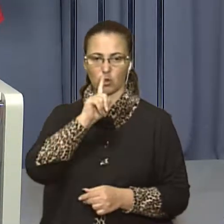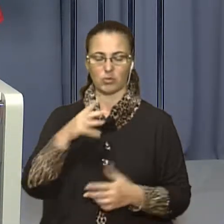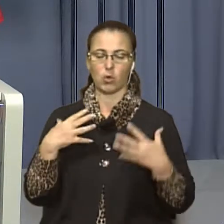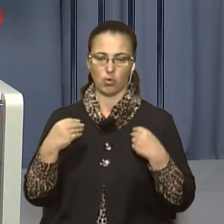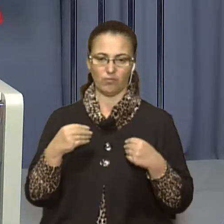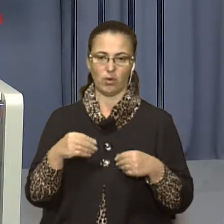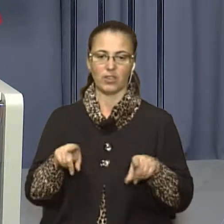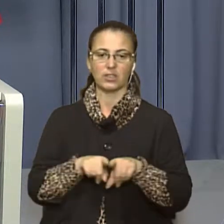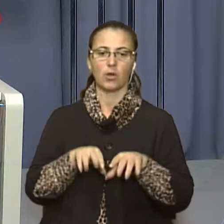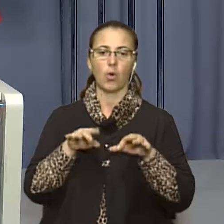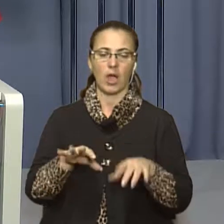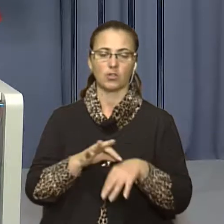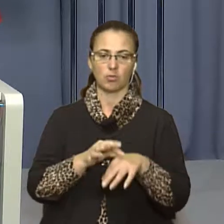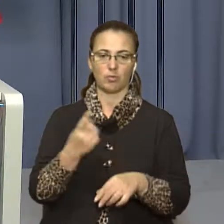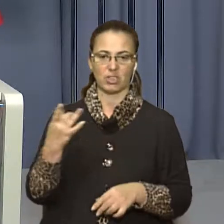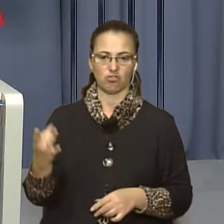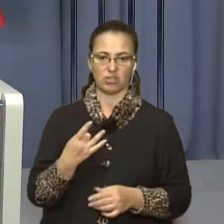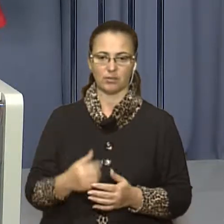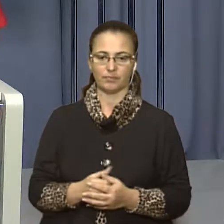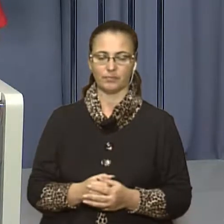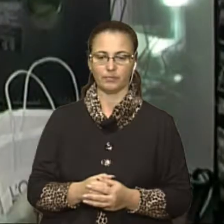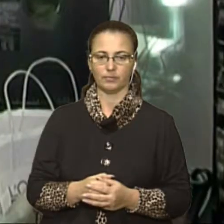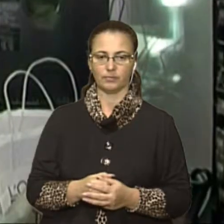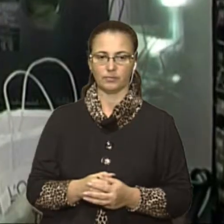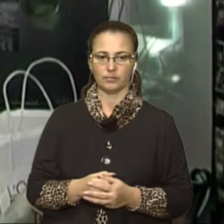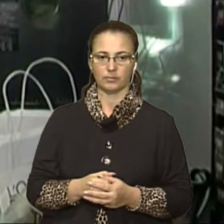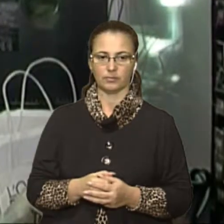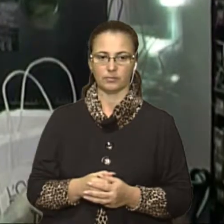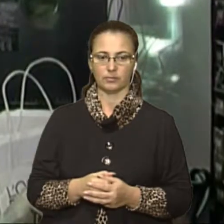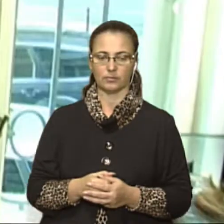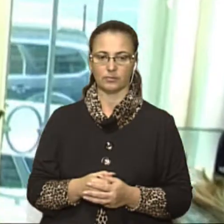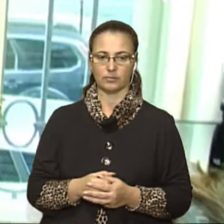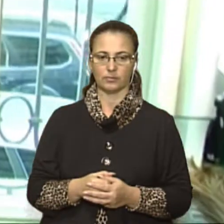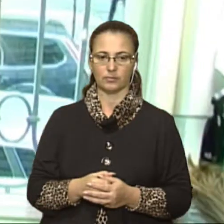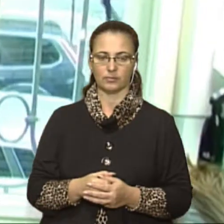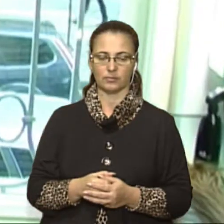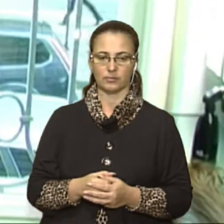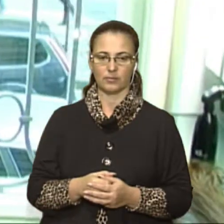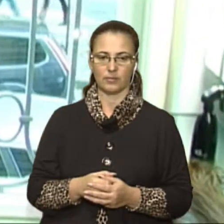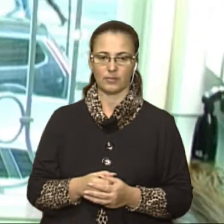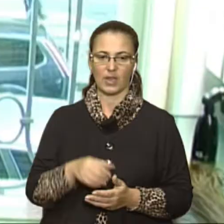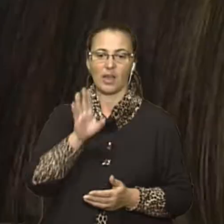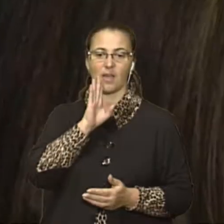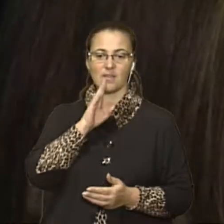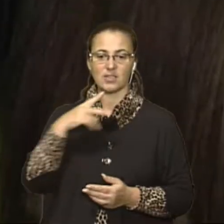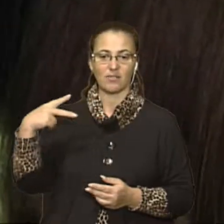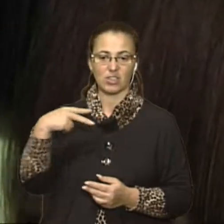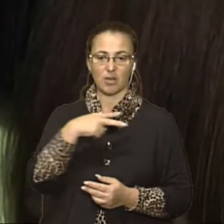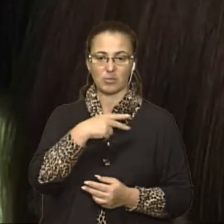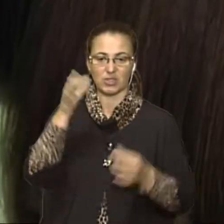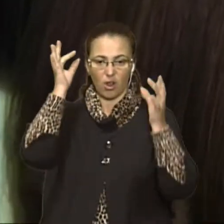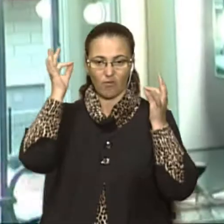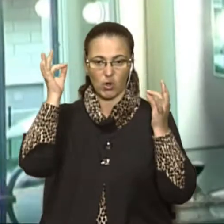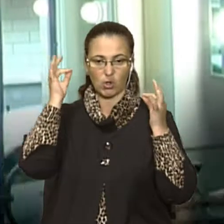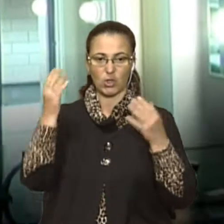провели вперше. Як це було, бачила Лілія Гончарук. Дуроголові на сьогодні підстригла волосся, яке відрощувала майже півтора